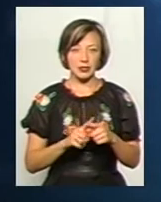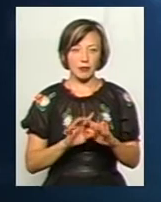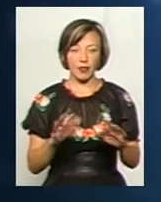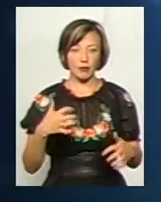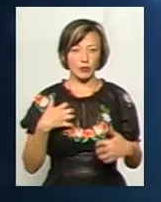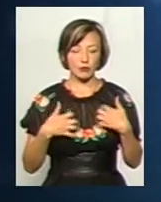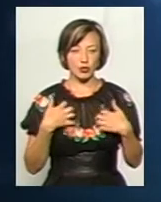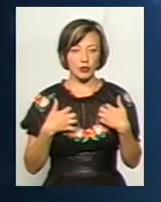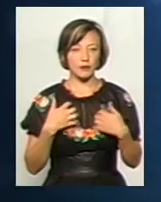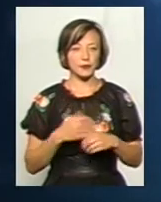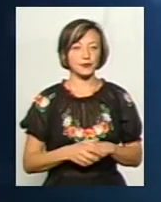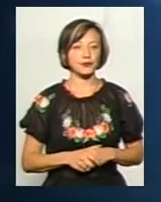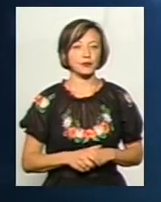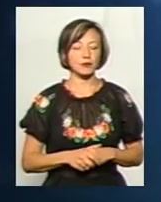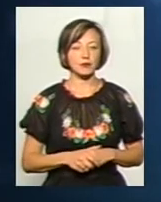поспішав.